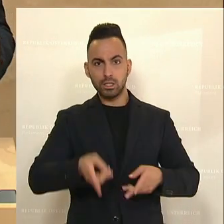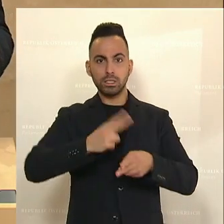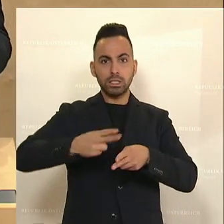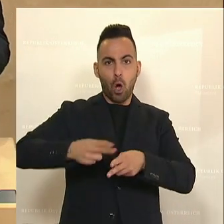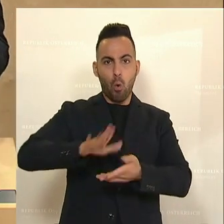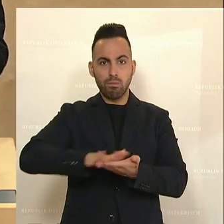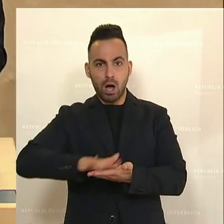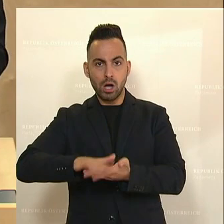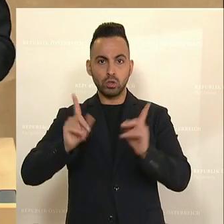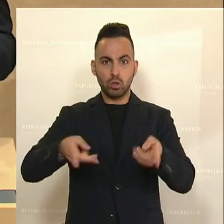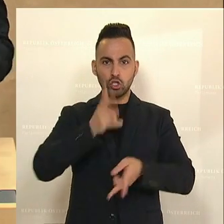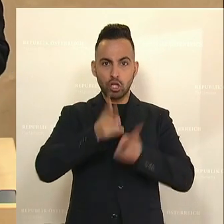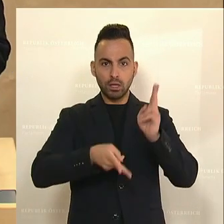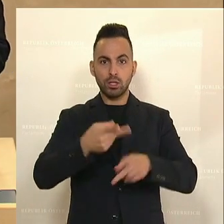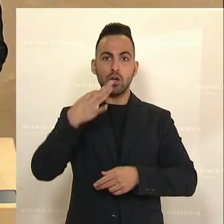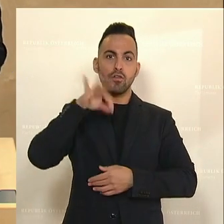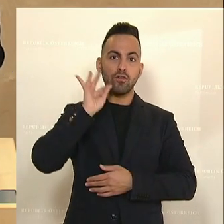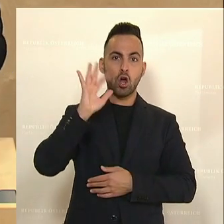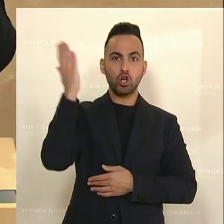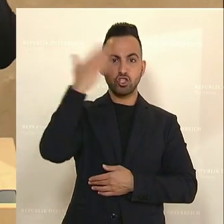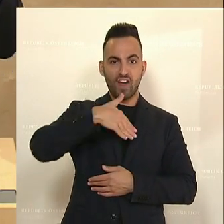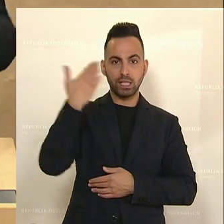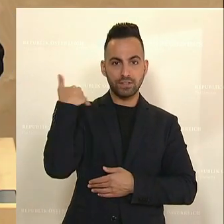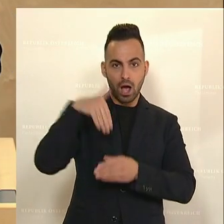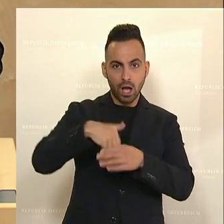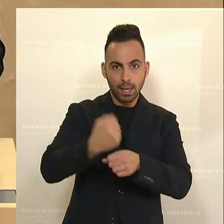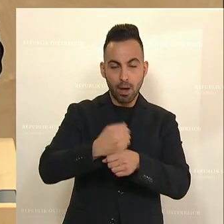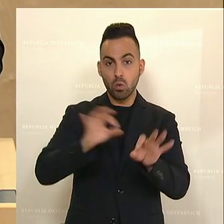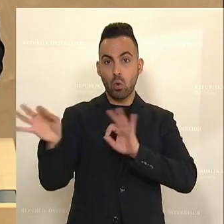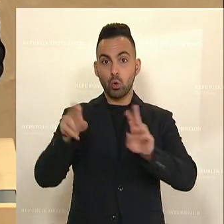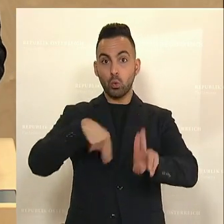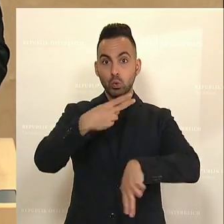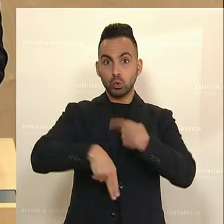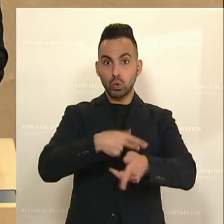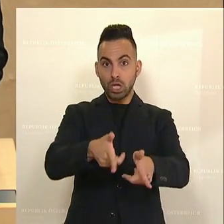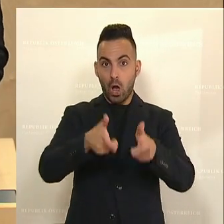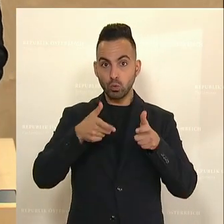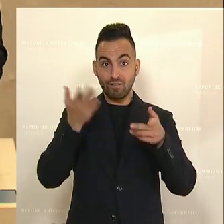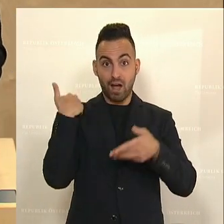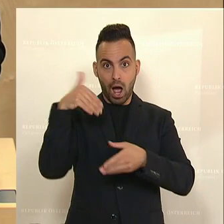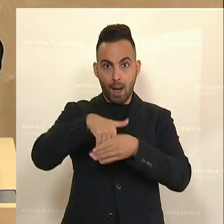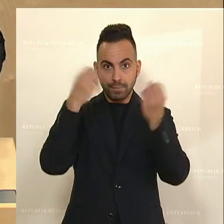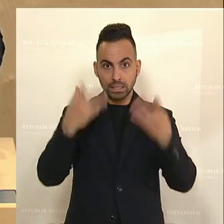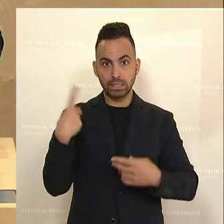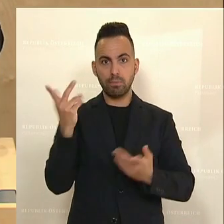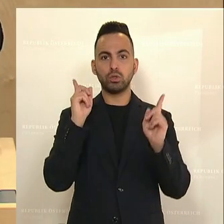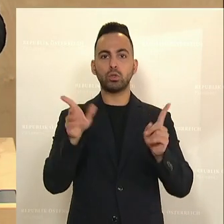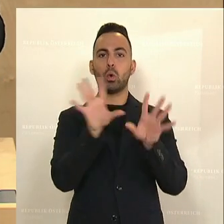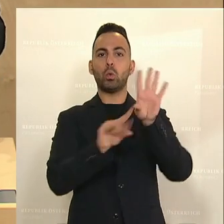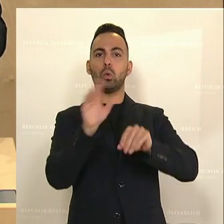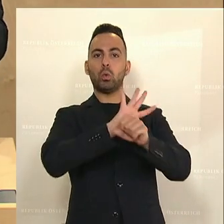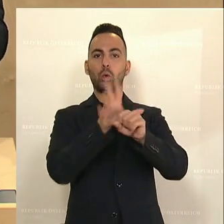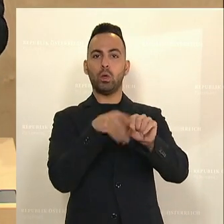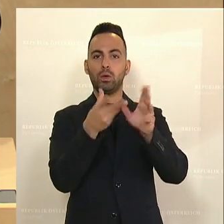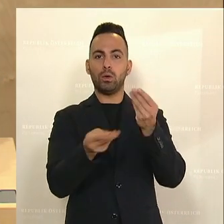Der soll die Schäden, die die Frau Gabi-Schwarz gemacht hat oder vielleicht im Untersuchungsausschuss gemacht worden sein, kaschieren. Und Sie haben auch die Sink